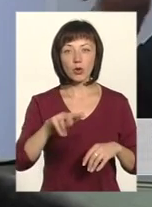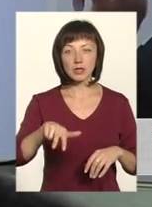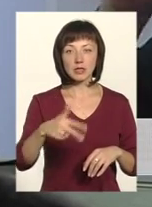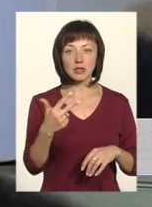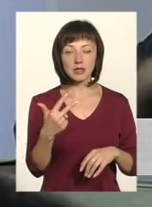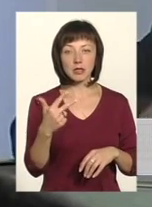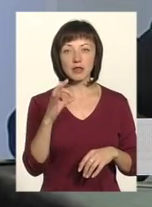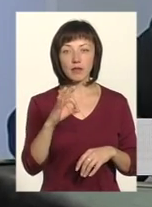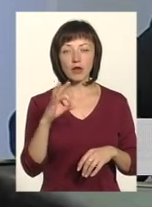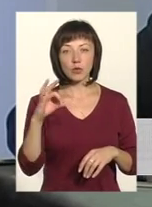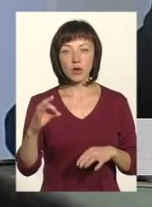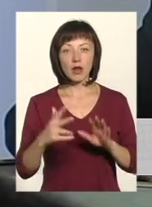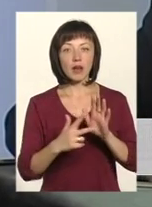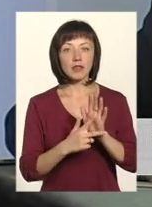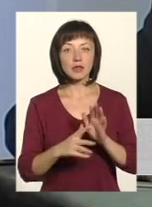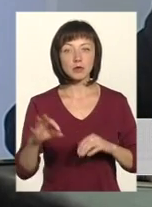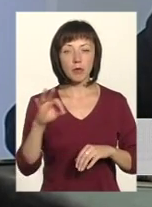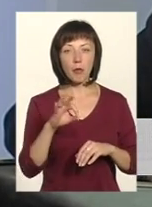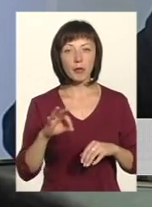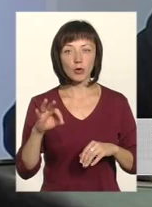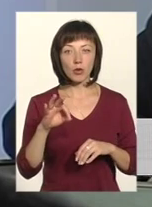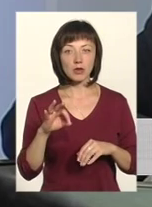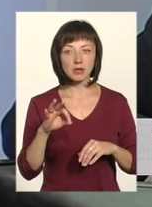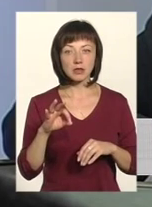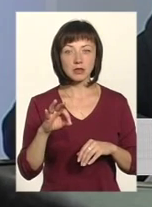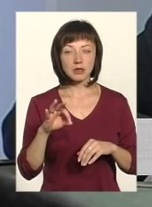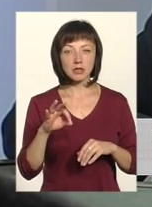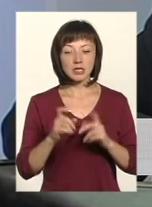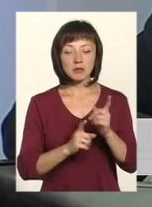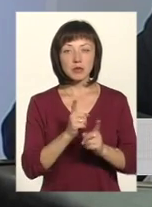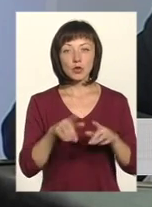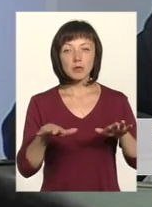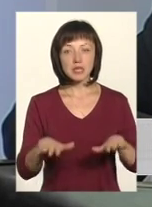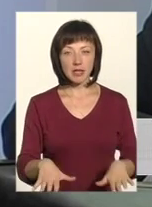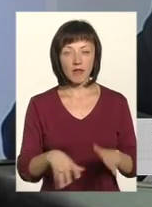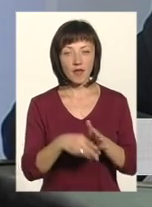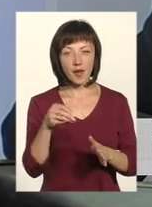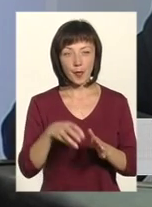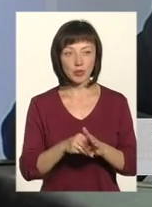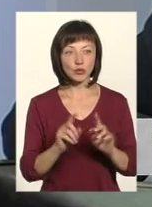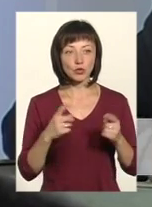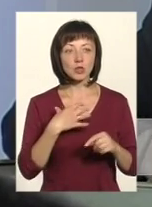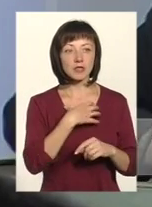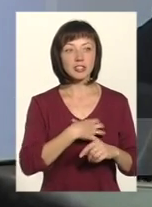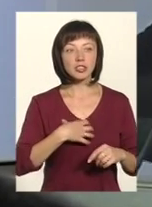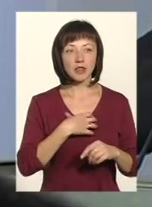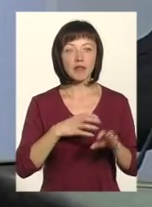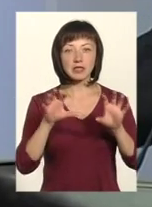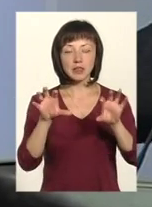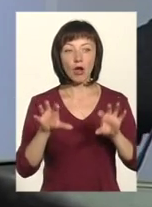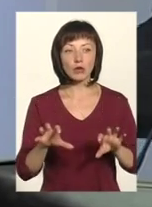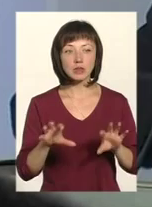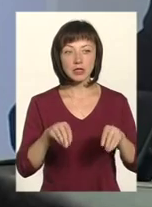.2.0.8, про внесення змін до закону про місцеві вибори. Надзвичайно важливий закон, який